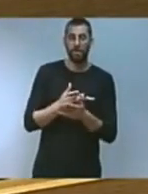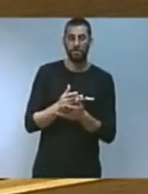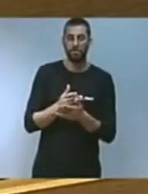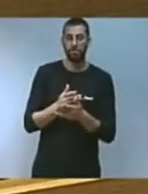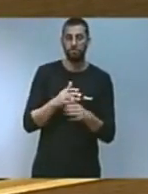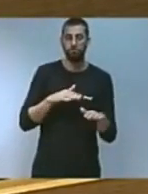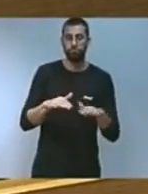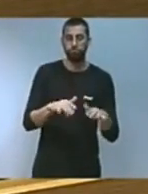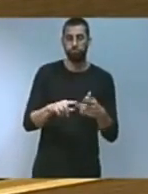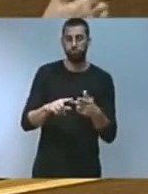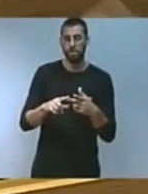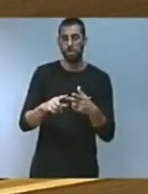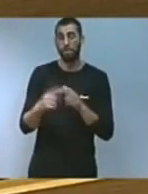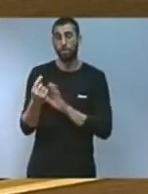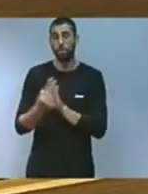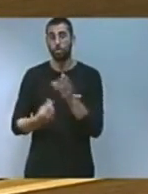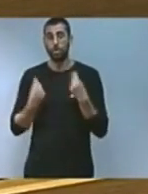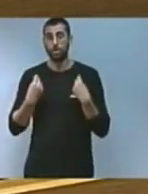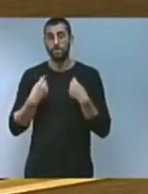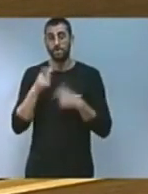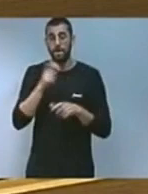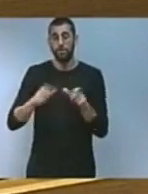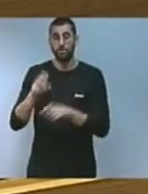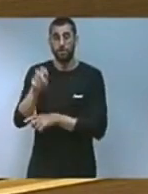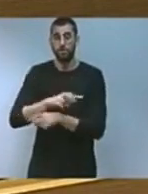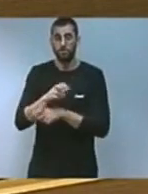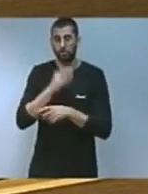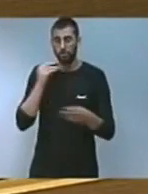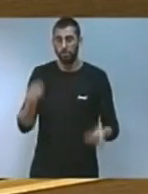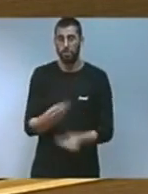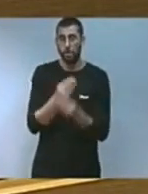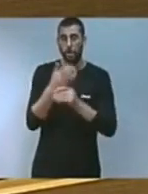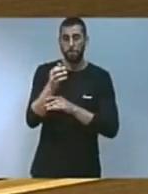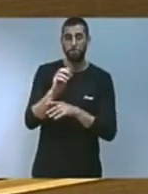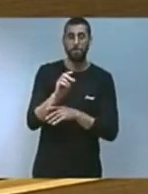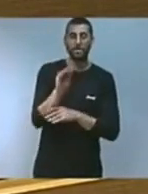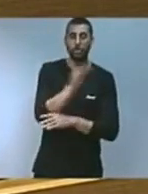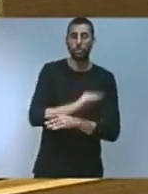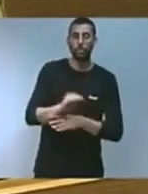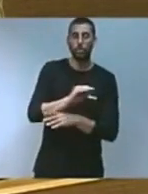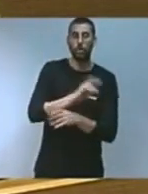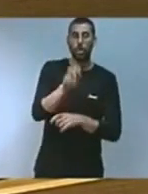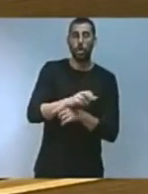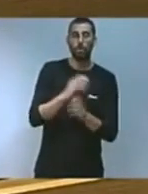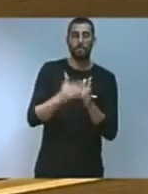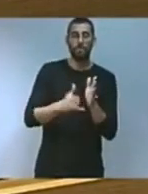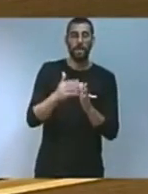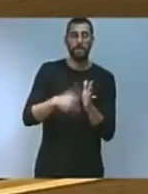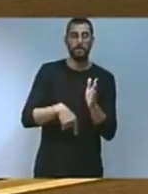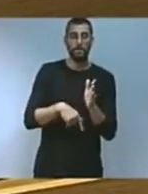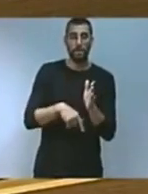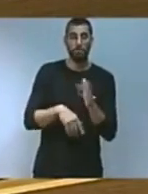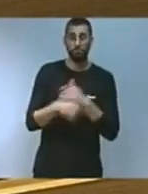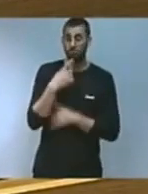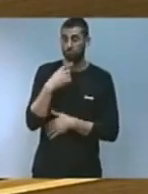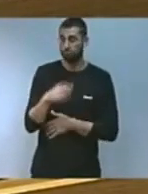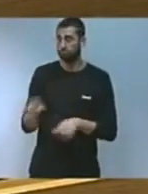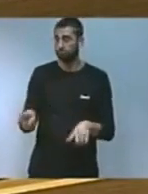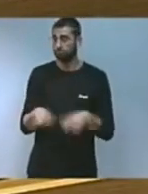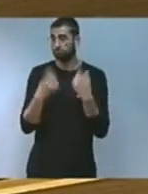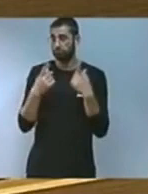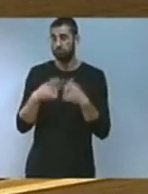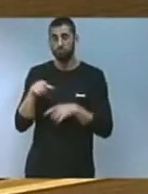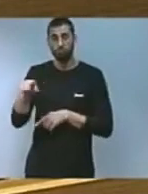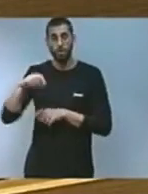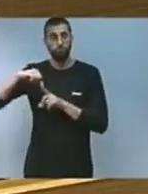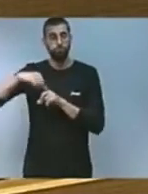de vida de les persones que es dediquen a l'agricultura i la preservació de l'Horta de València davant les pressions de naturalesa urbanística